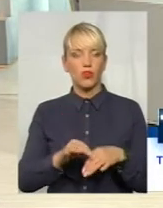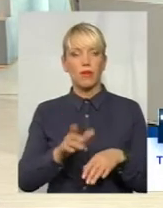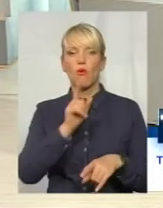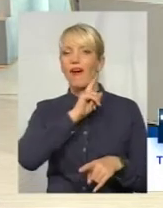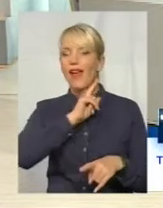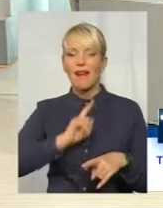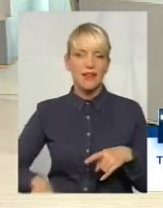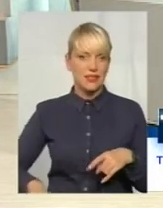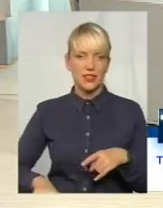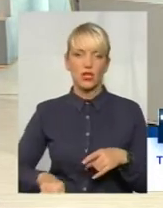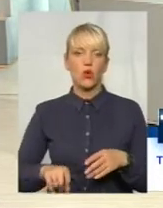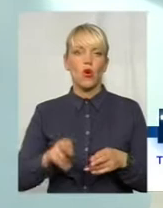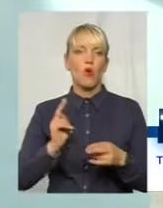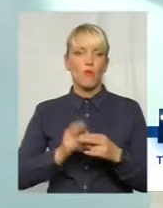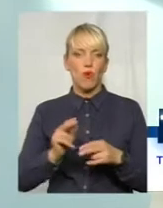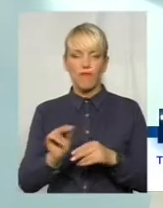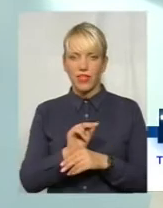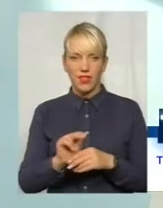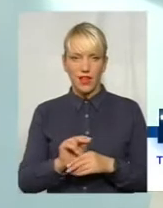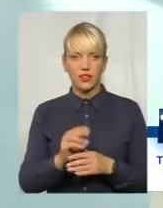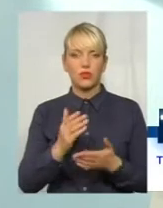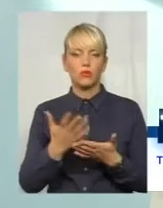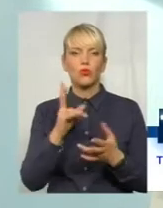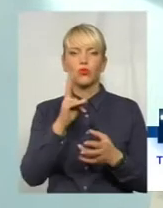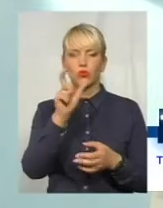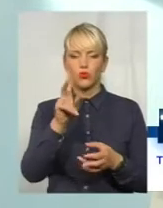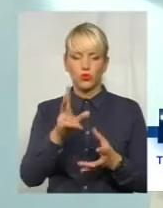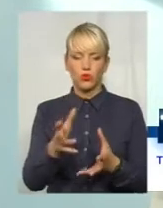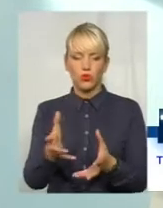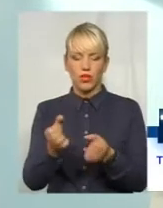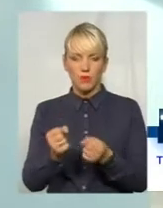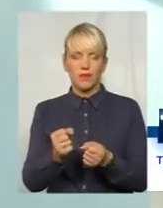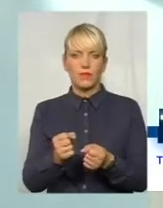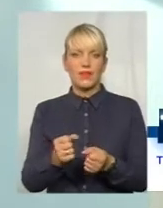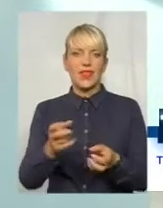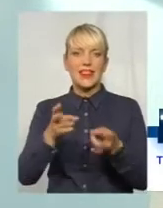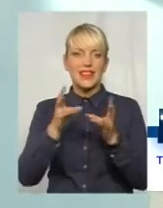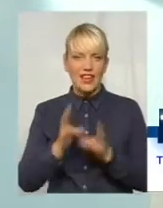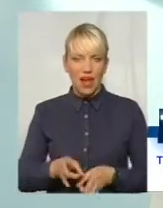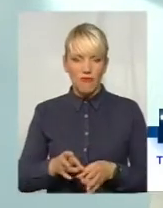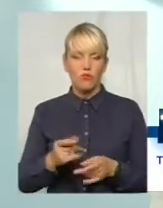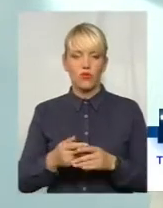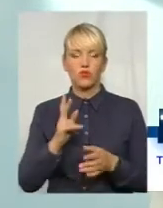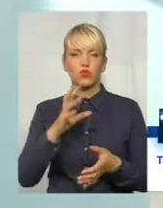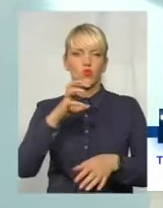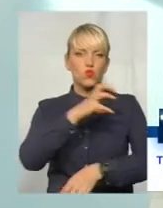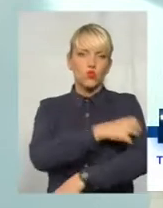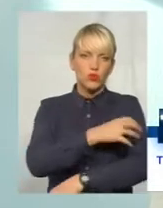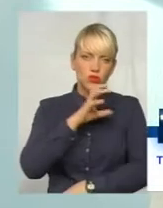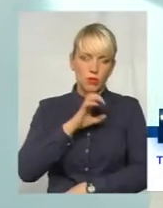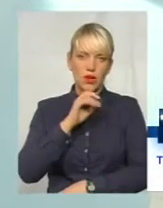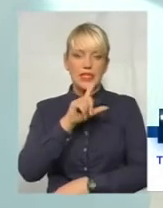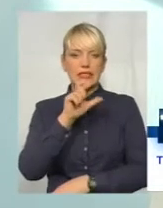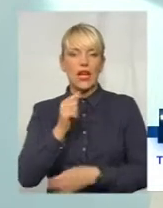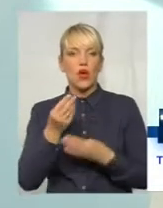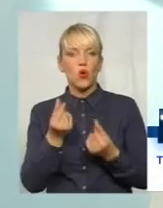тобто, у разі травми, вакцину, або, наприклад, укусів тварин невідомих, то для цього за кошти міського